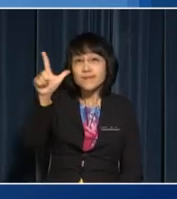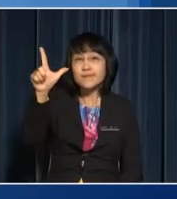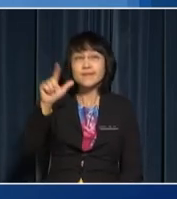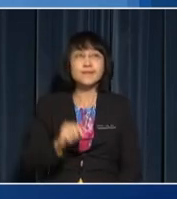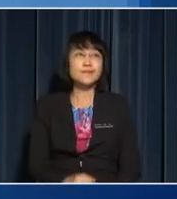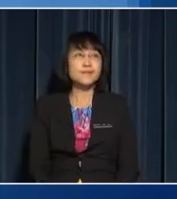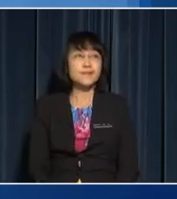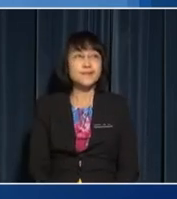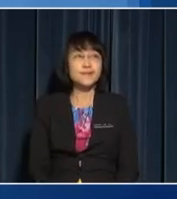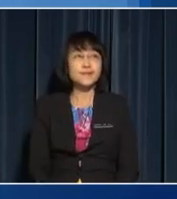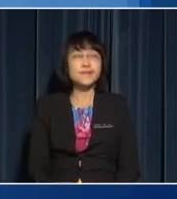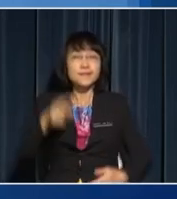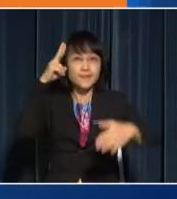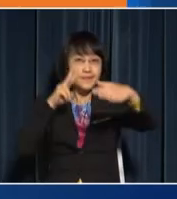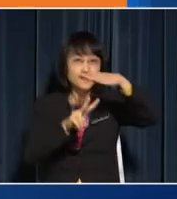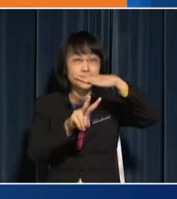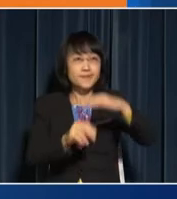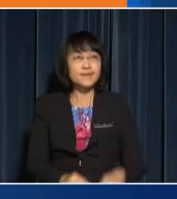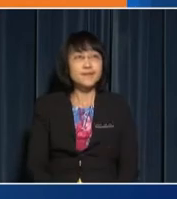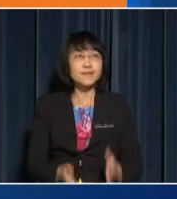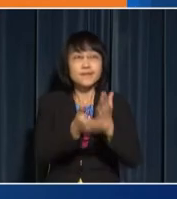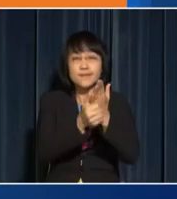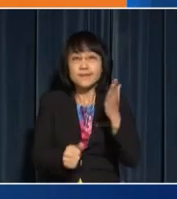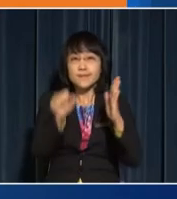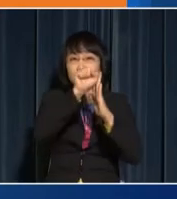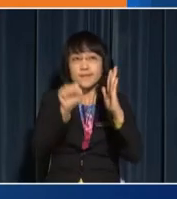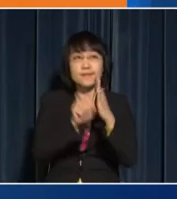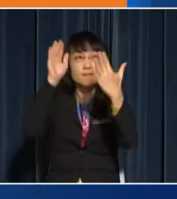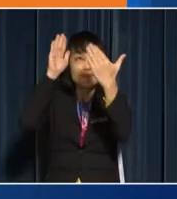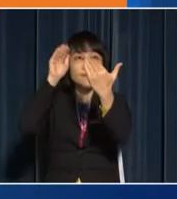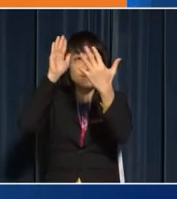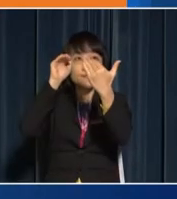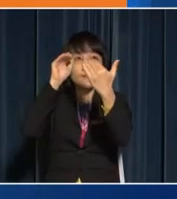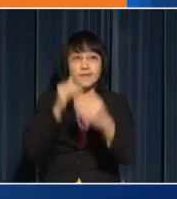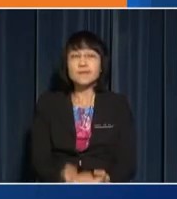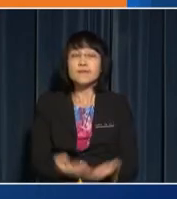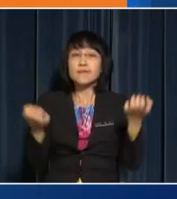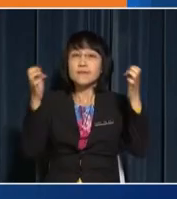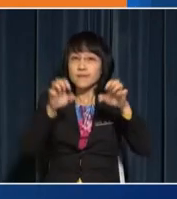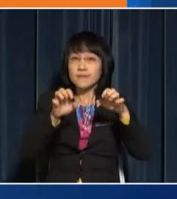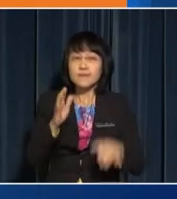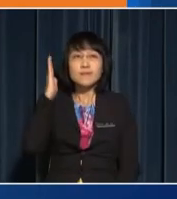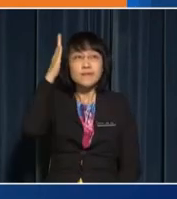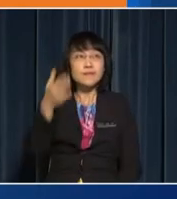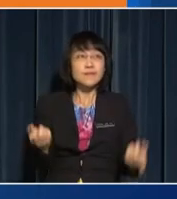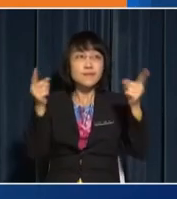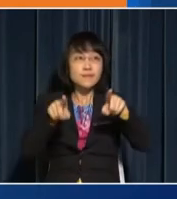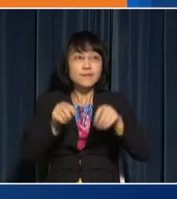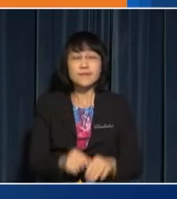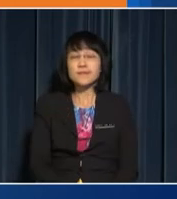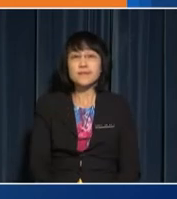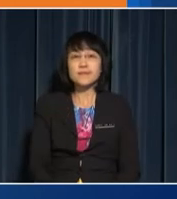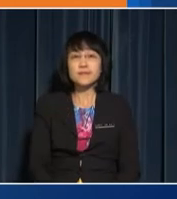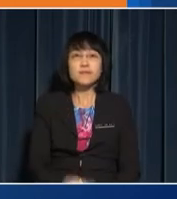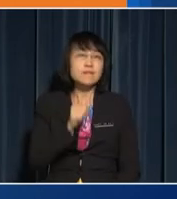a look Predicting is a skill to state an expectation of an event that will happen